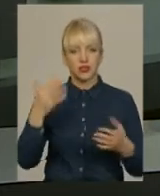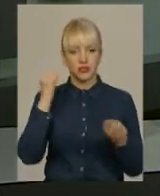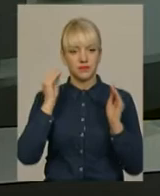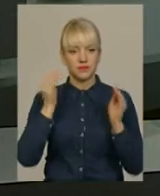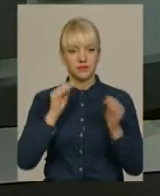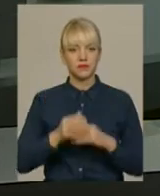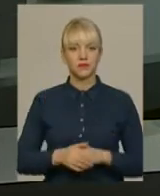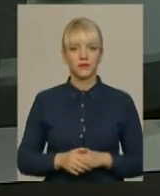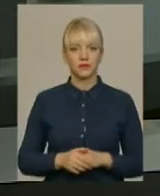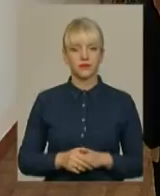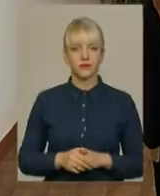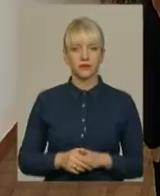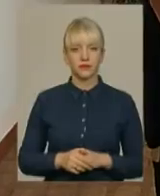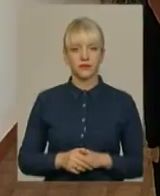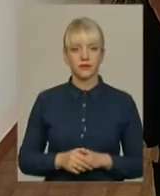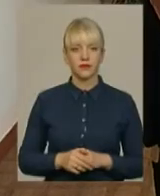Аріон.